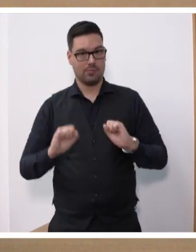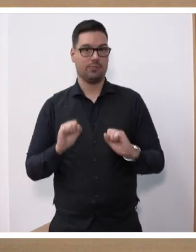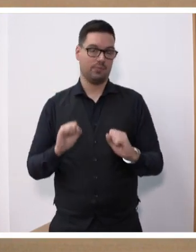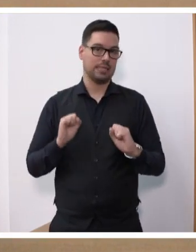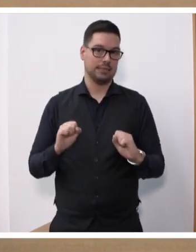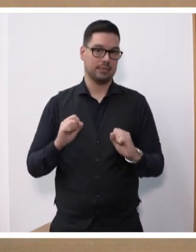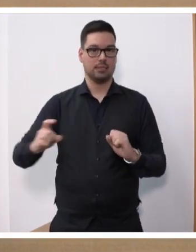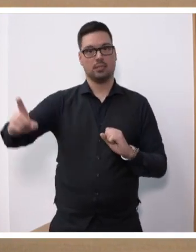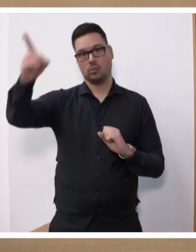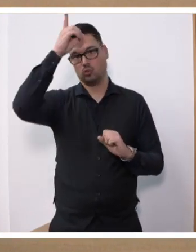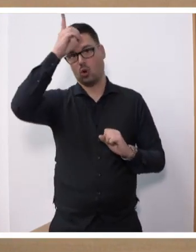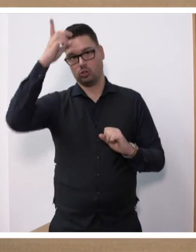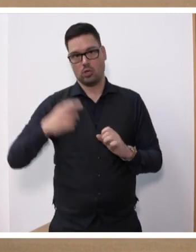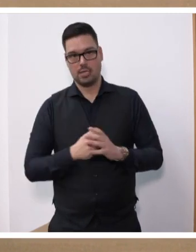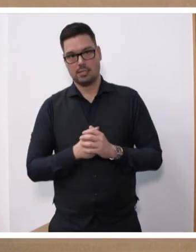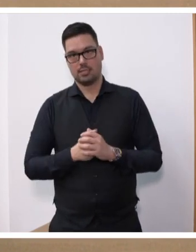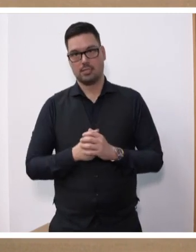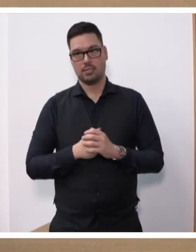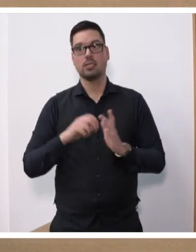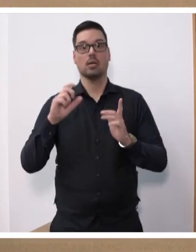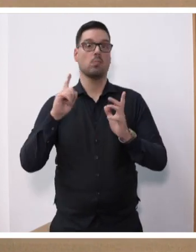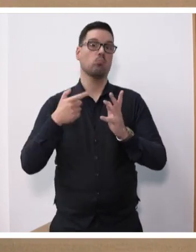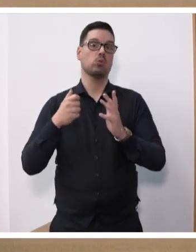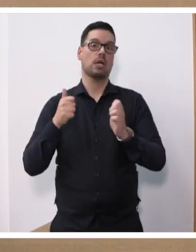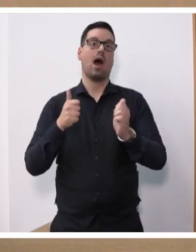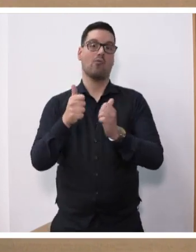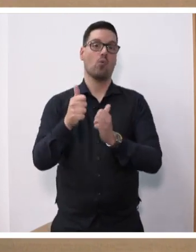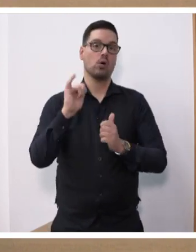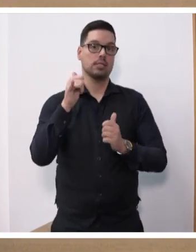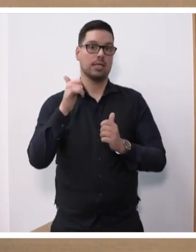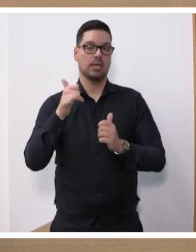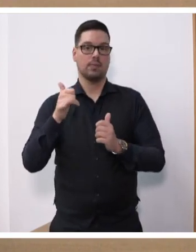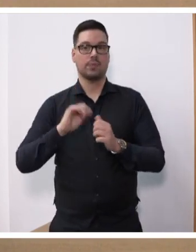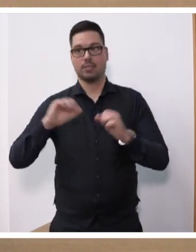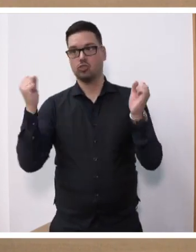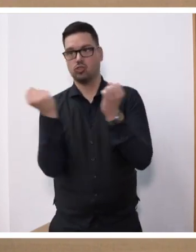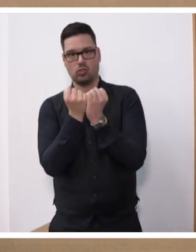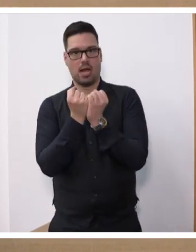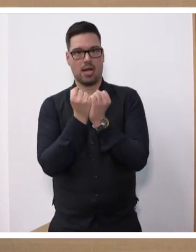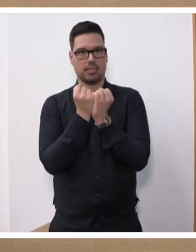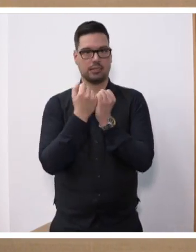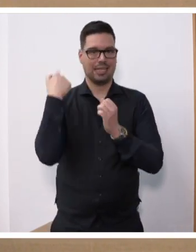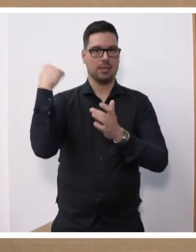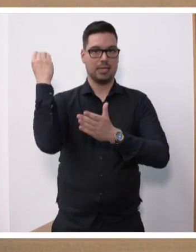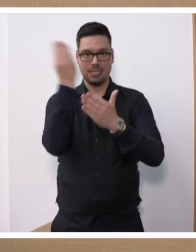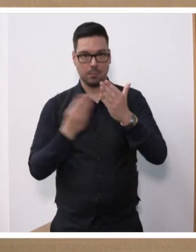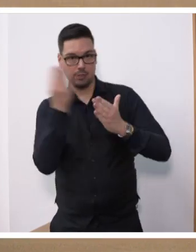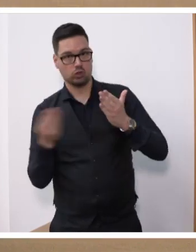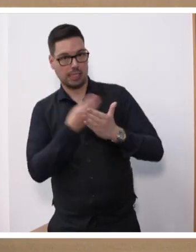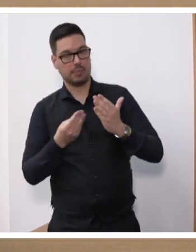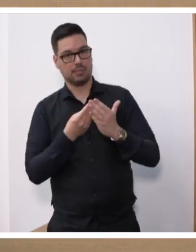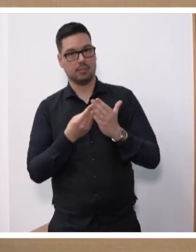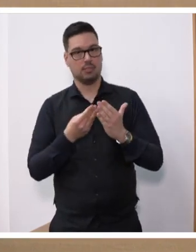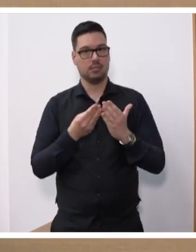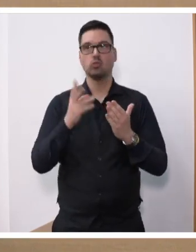hier in Deutschland diesbezüglich Nachholbedarf gibt, damit die Staatsräson, die ich eben beschrieben habe, keine